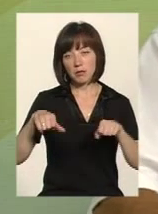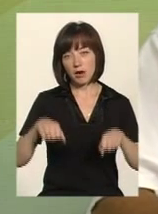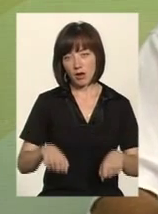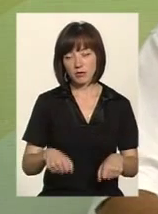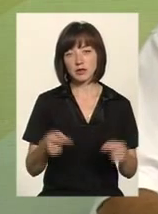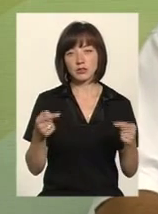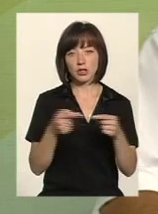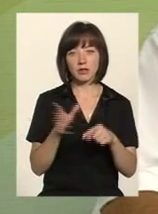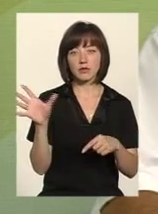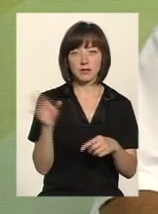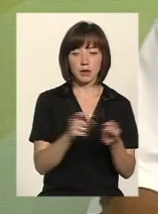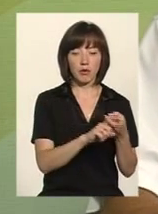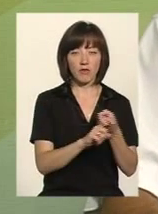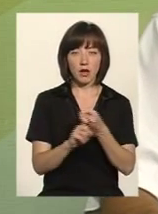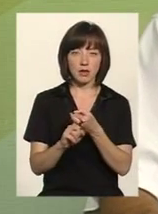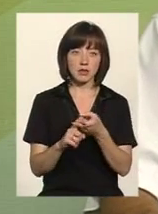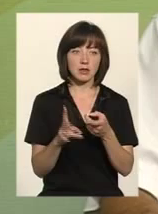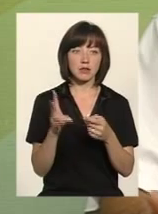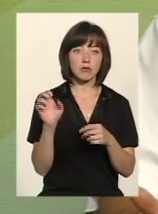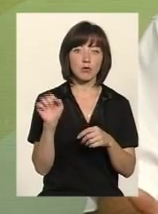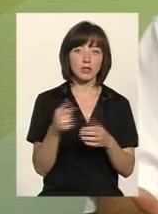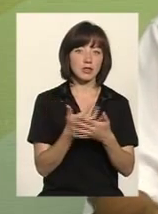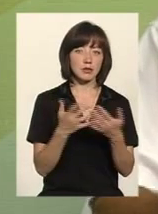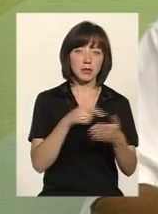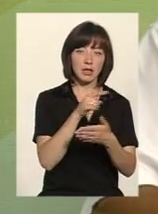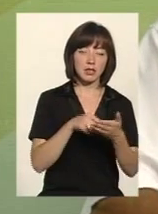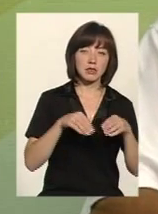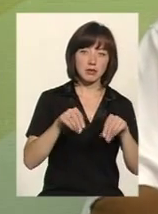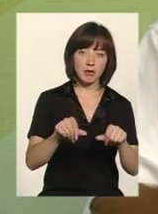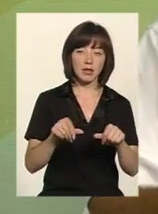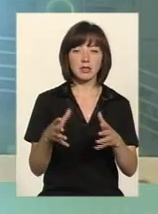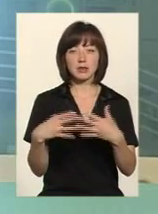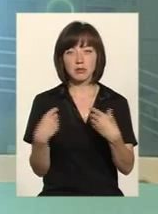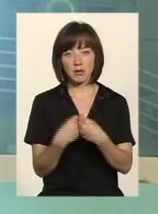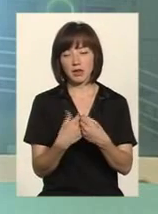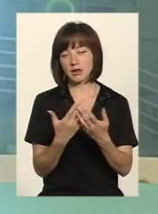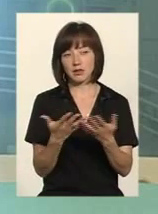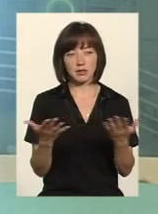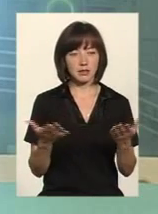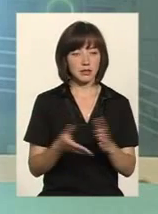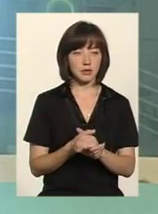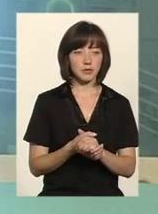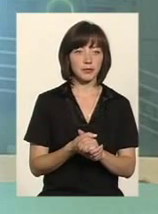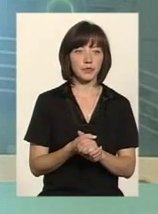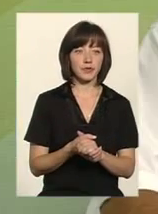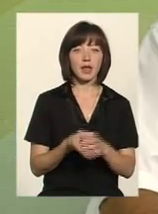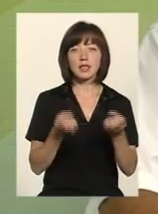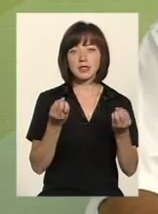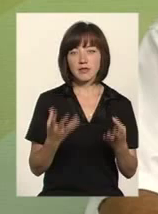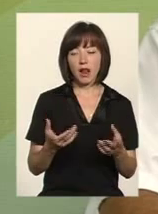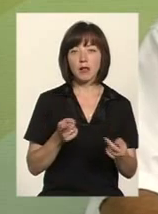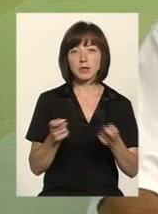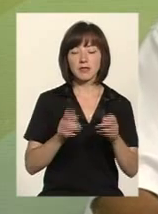безперечно, всі речі пов'язані, ну, скажімо, різні, можуть бути питання, земельні питання, там, сімейні, різні цивільне і адміністративне